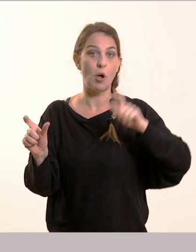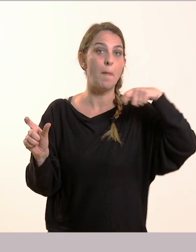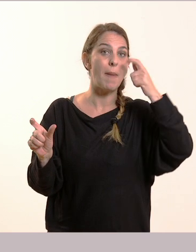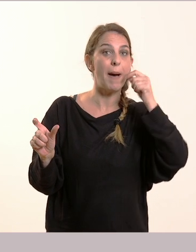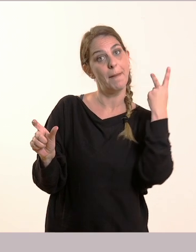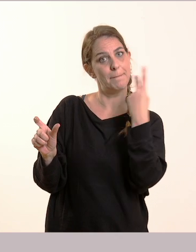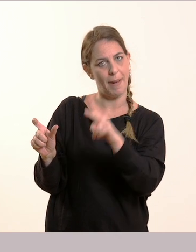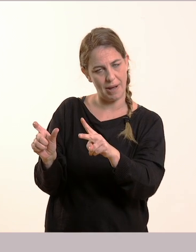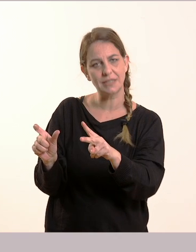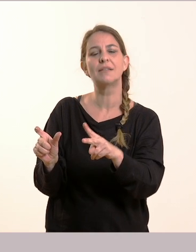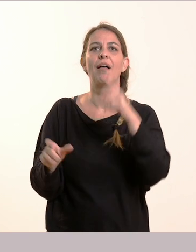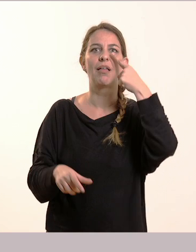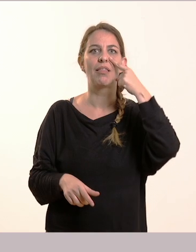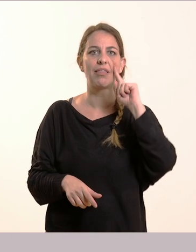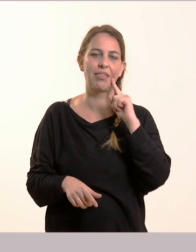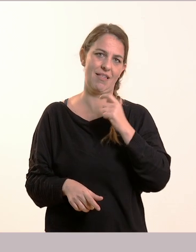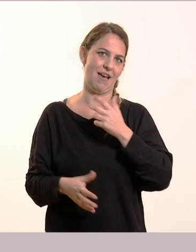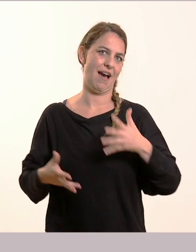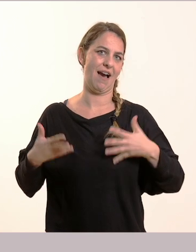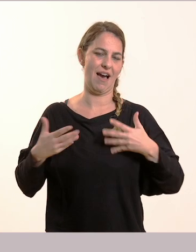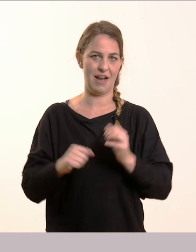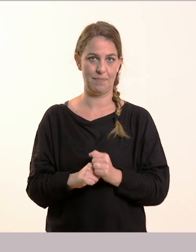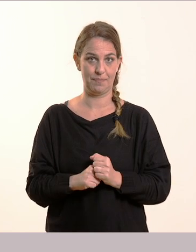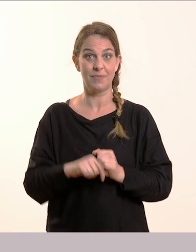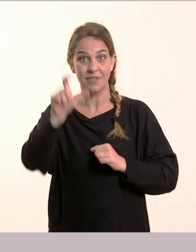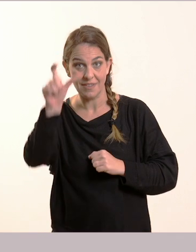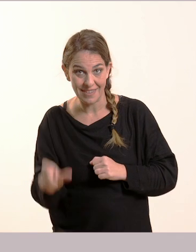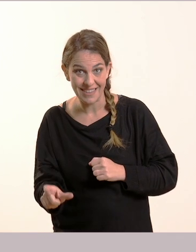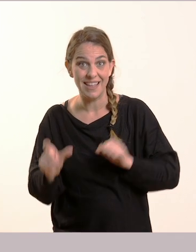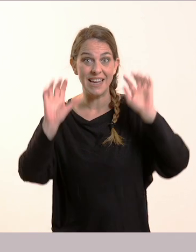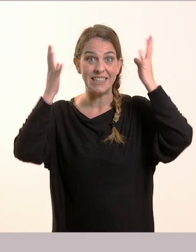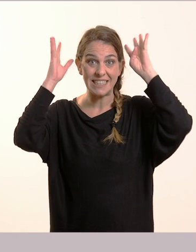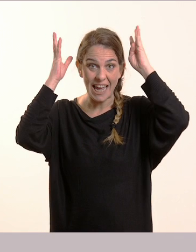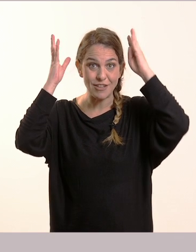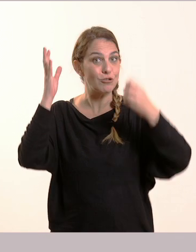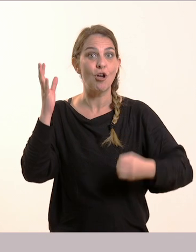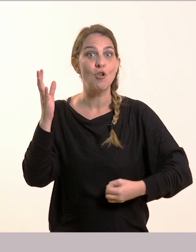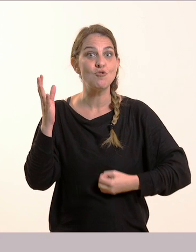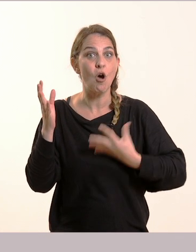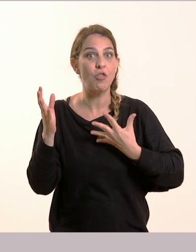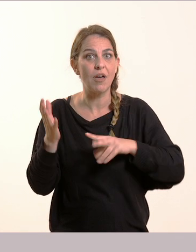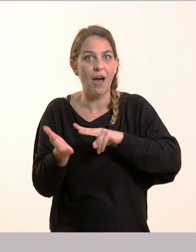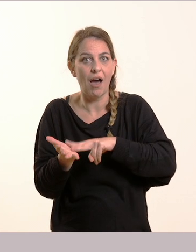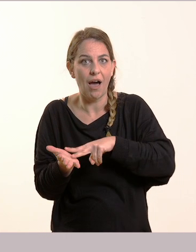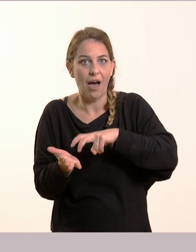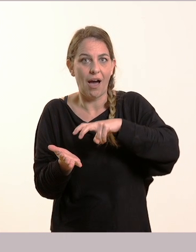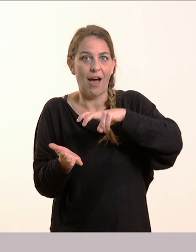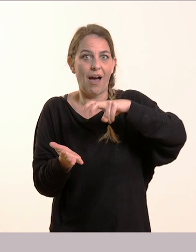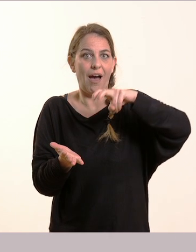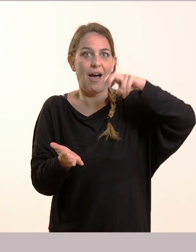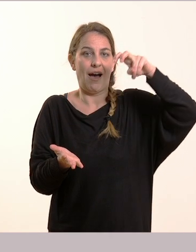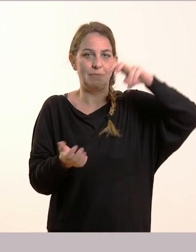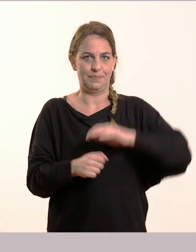Όσο για το Σέργιο, ένιωθε σαν να πετάει στα σύννεφα. Το παιδί με το ακορντεόν